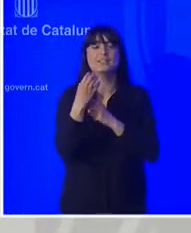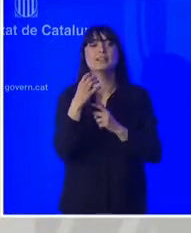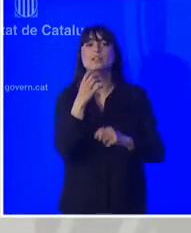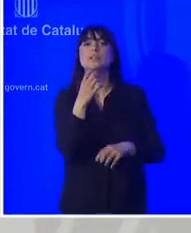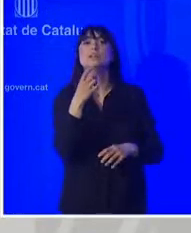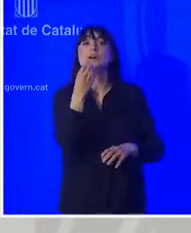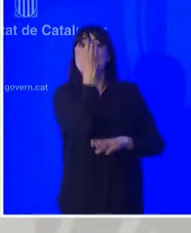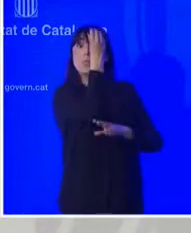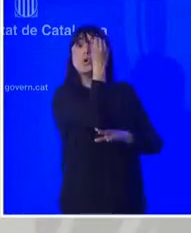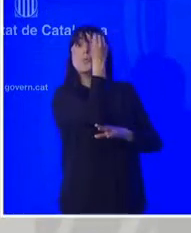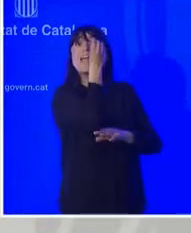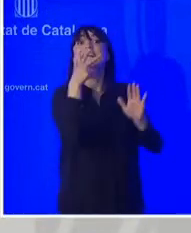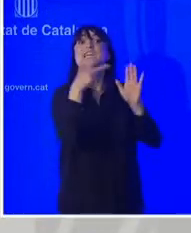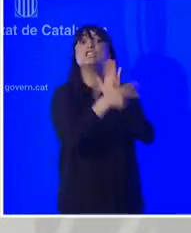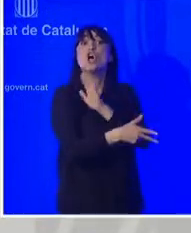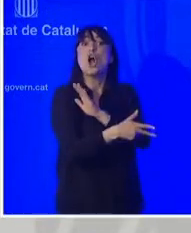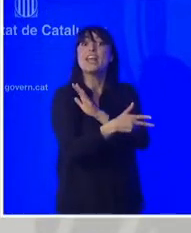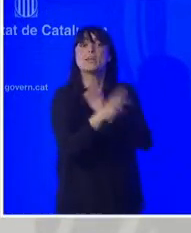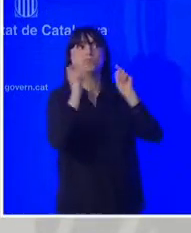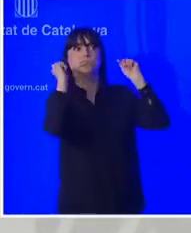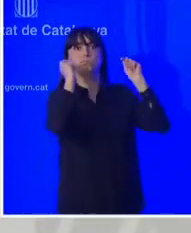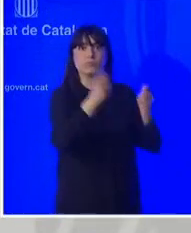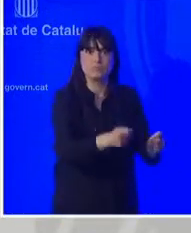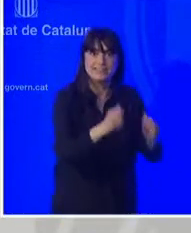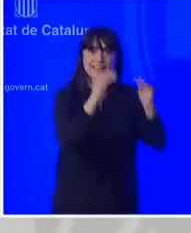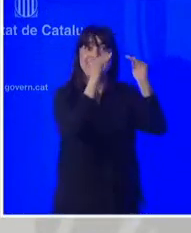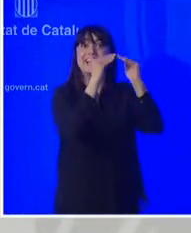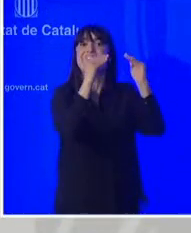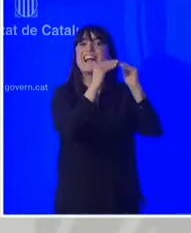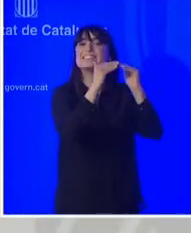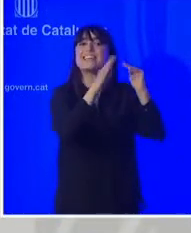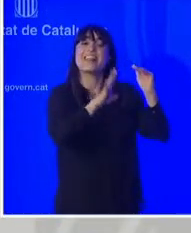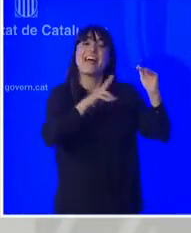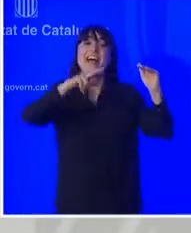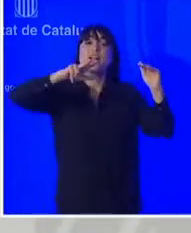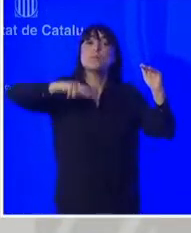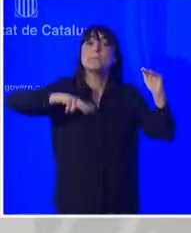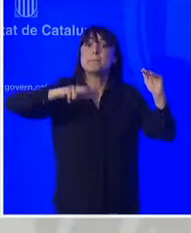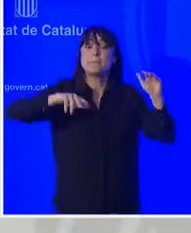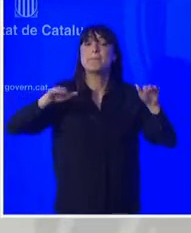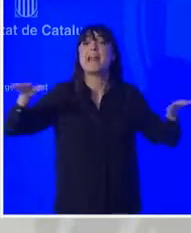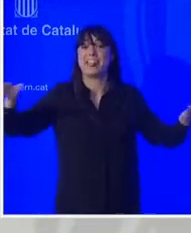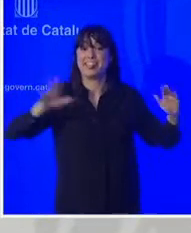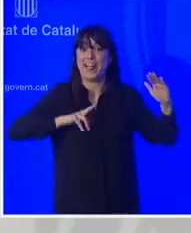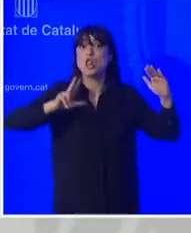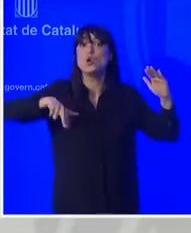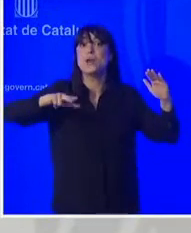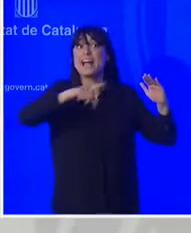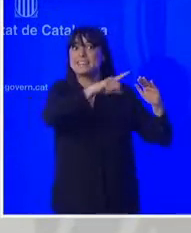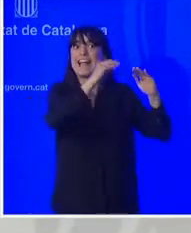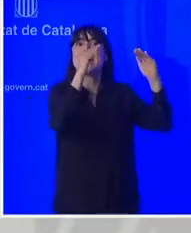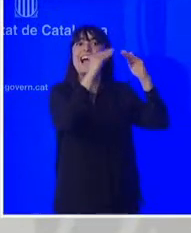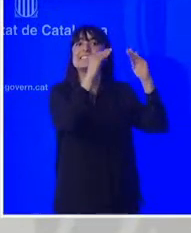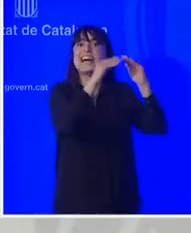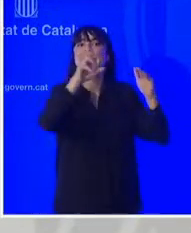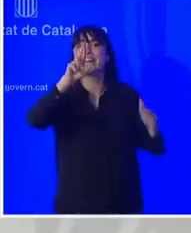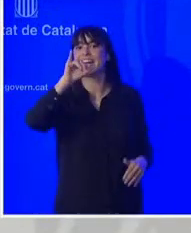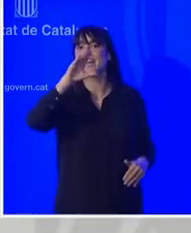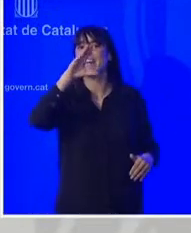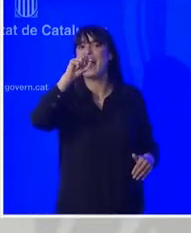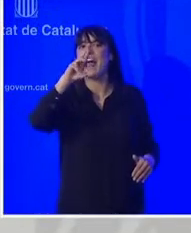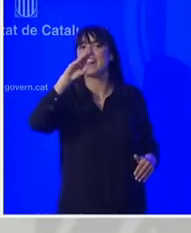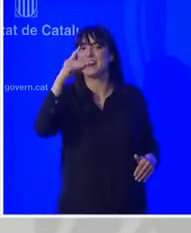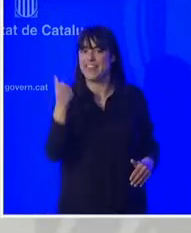monument històric la Ricarda, la Casa Gomis, al Prat del Llobregat. L'edifici de la Ricarda és portador de valors històrics,